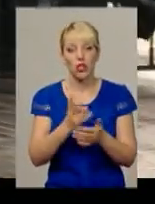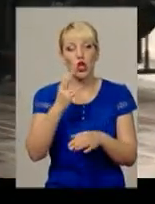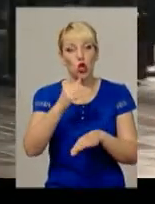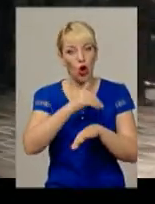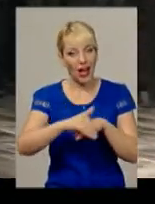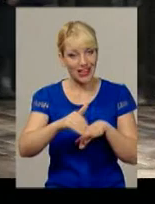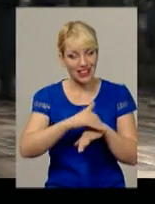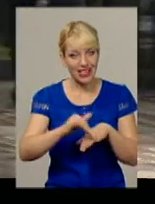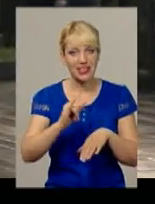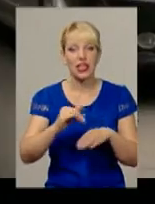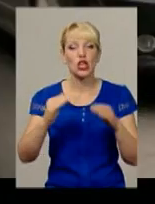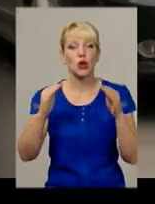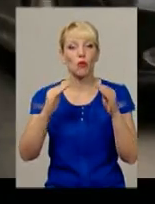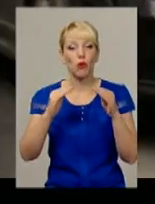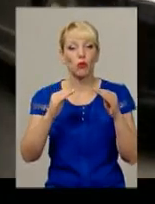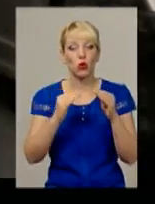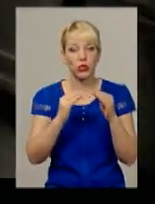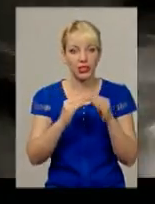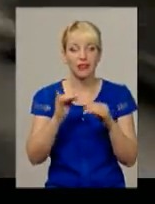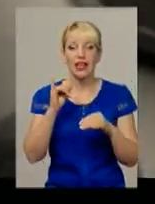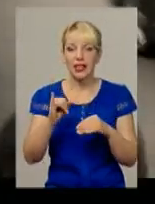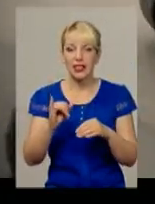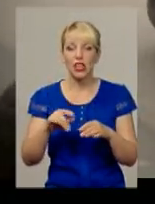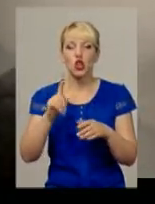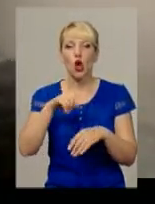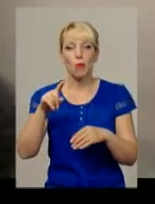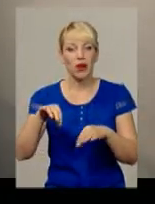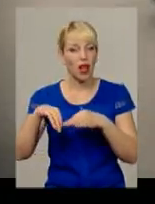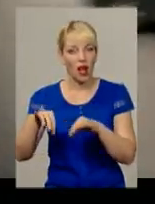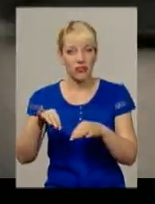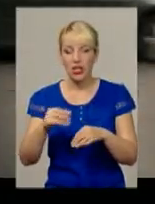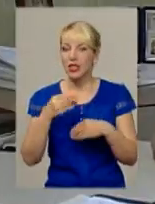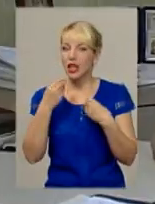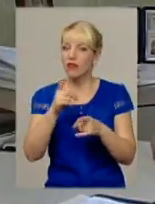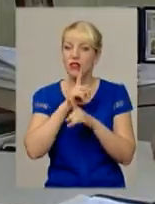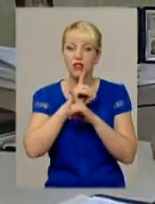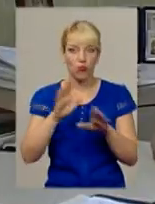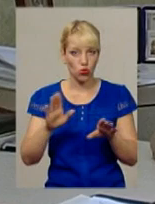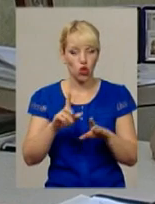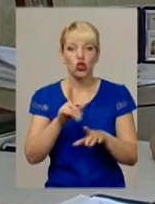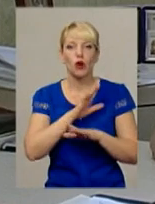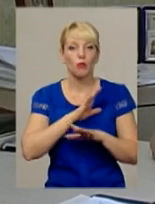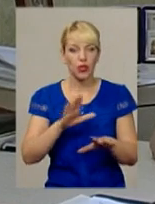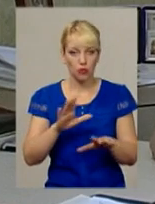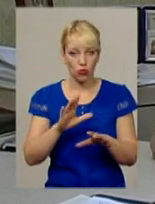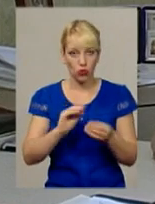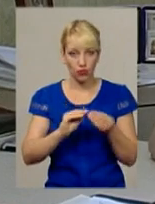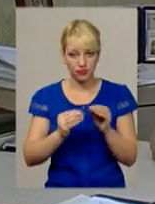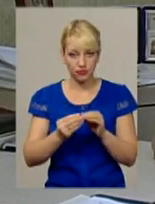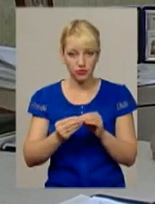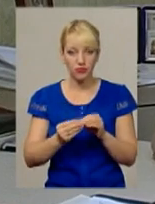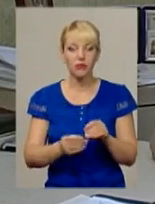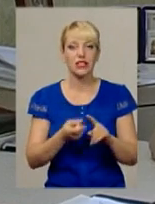номери автівок, надаватися не будуть, аби запобігти посяганням на приватну власність, пояснюють в управлінні юстиції.